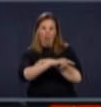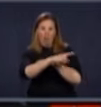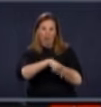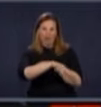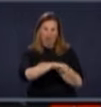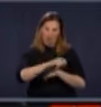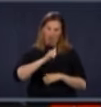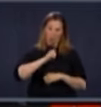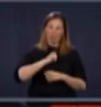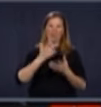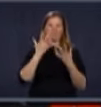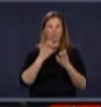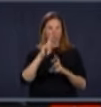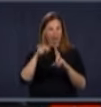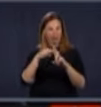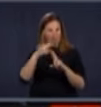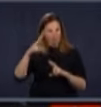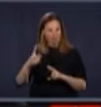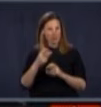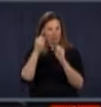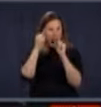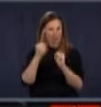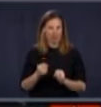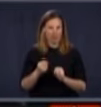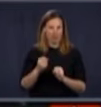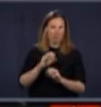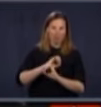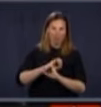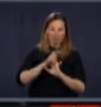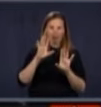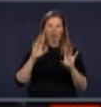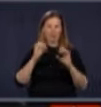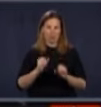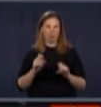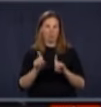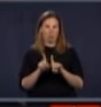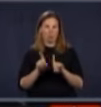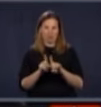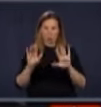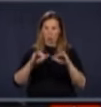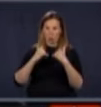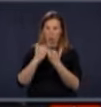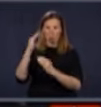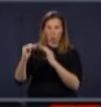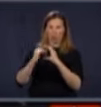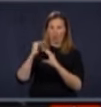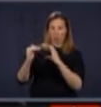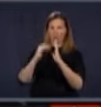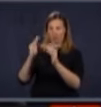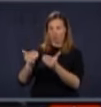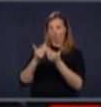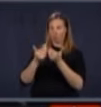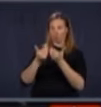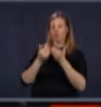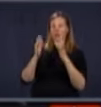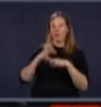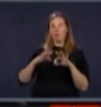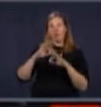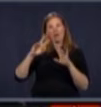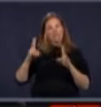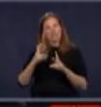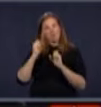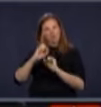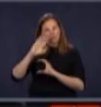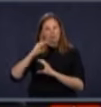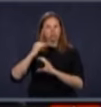intérêt, nous avons un intérêt très, très important pour toutes ces demandes qui nous sont faites et elles vont être traitées très rapidement